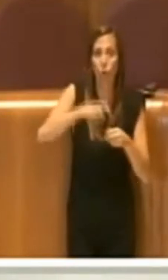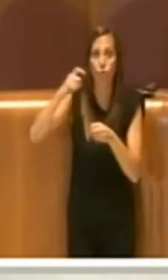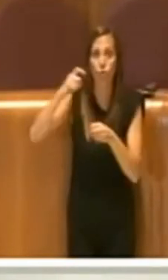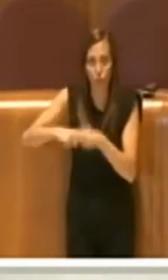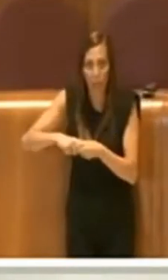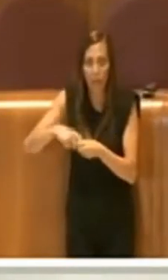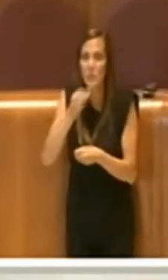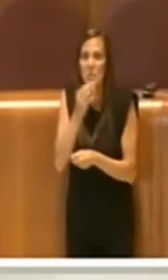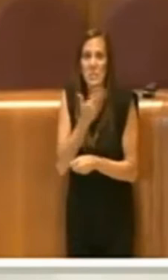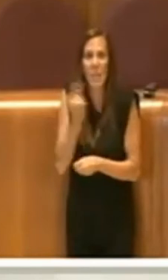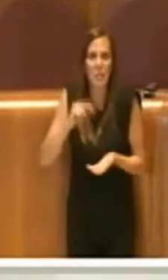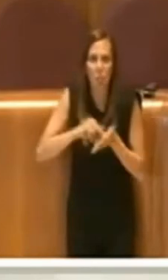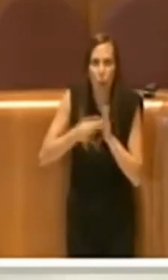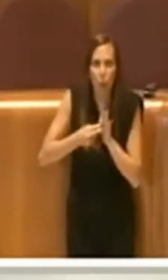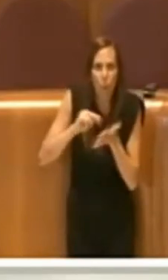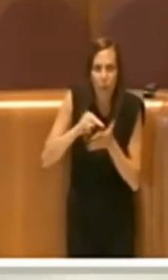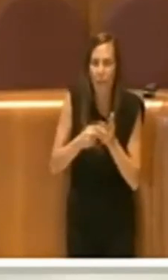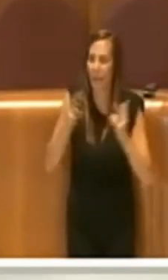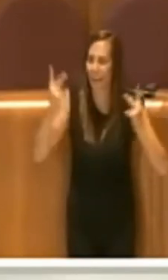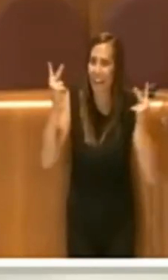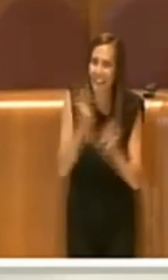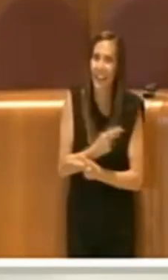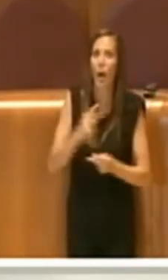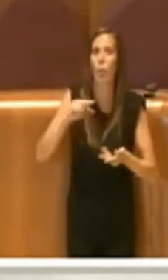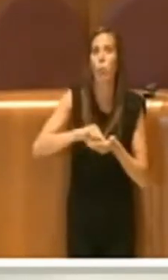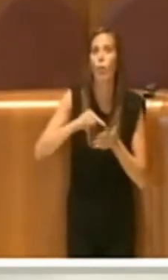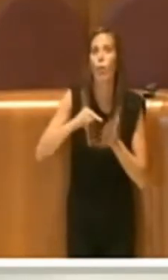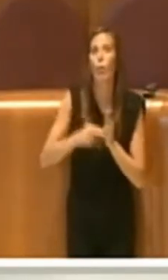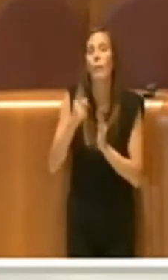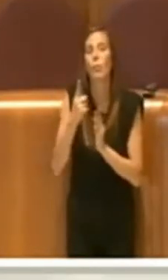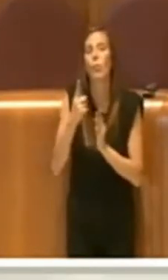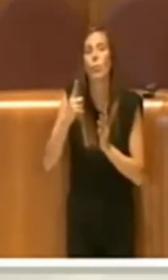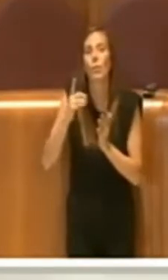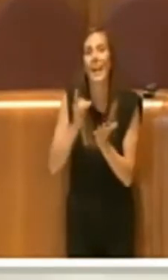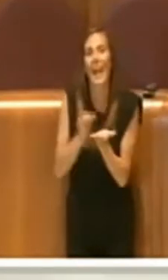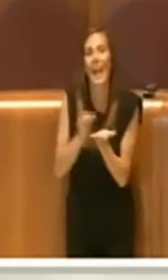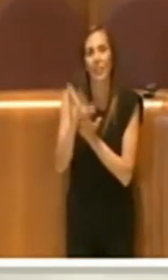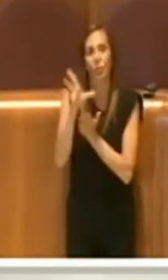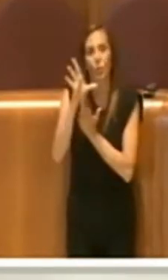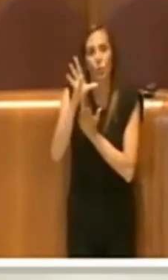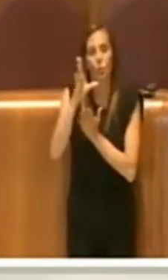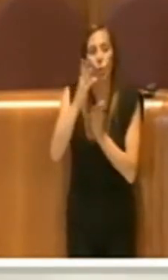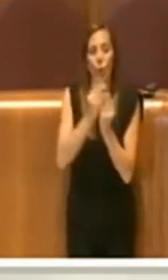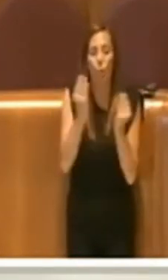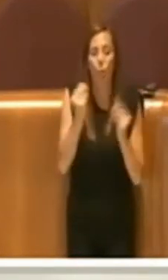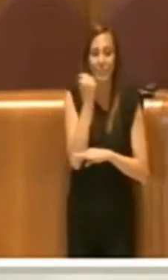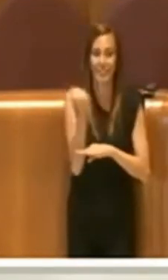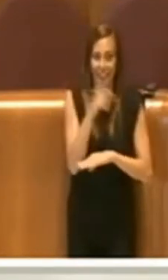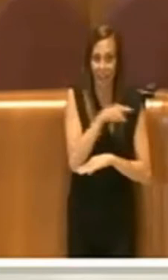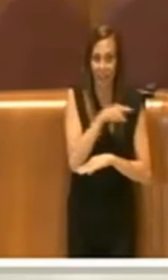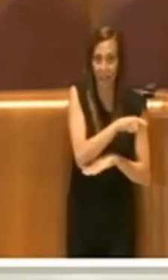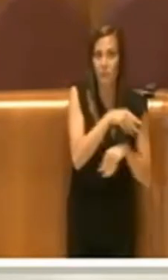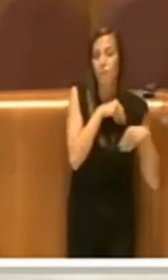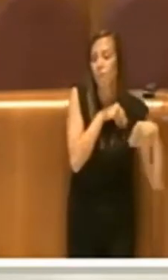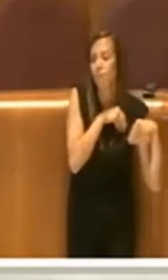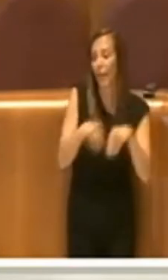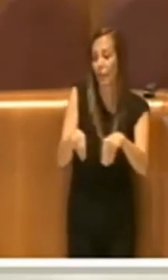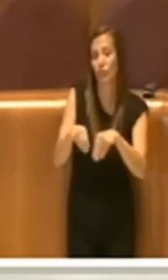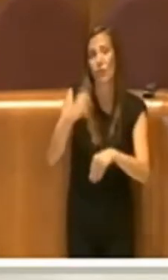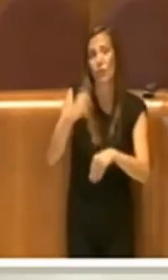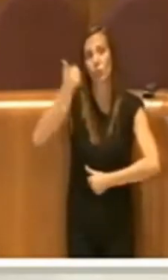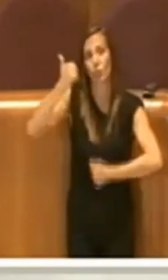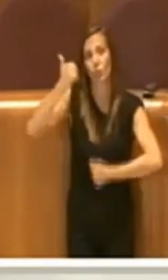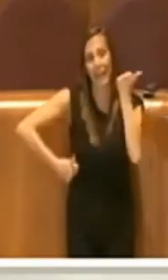In realtà c'è stato un problema con un'esclusione da parte di molti servizi che aveva partecipato ad una gara,